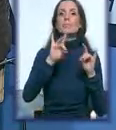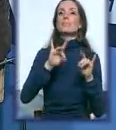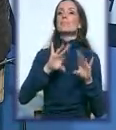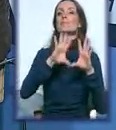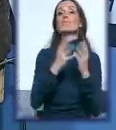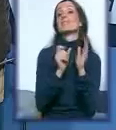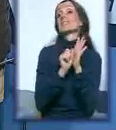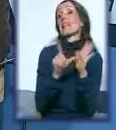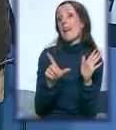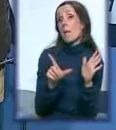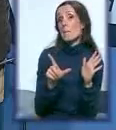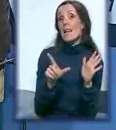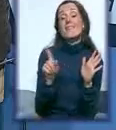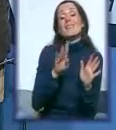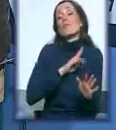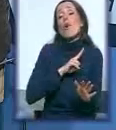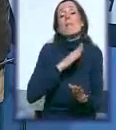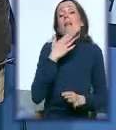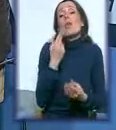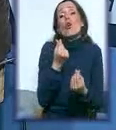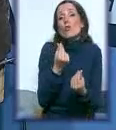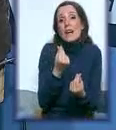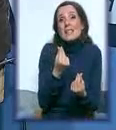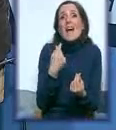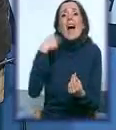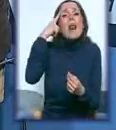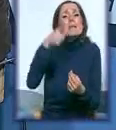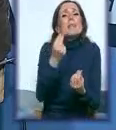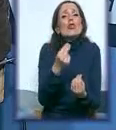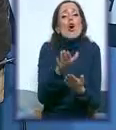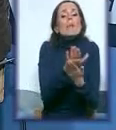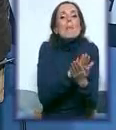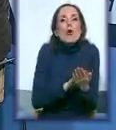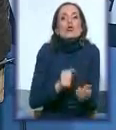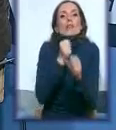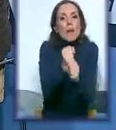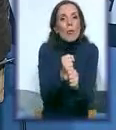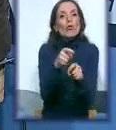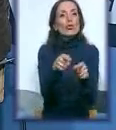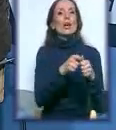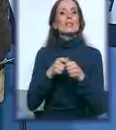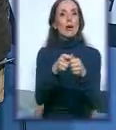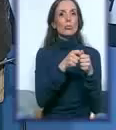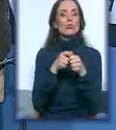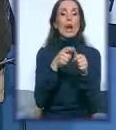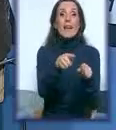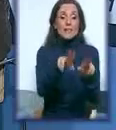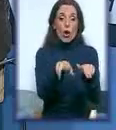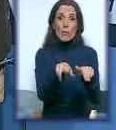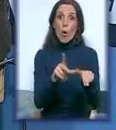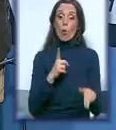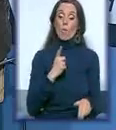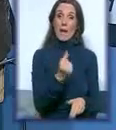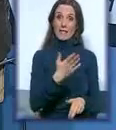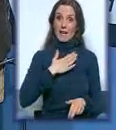sredstava, ali mislimo da će to biti inicialno dobra podrška za udruženja, da će imati mogućnost da u partnerstvu sa